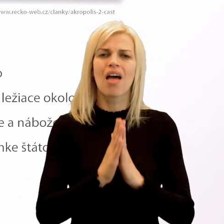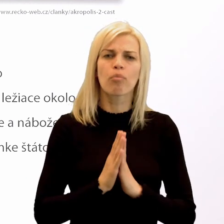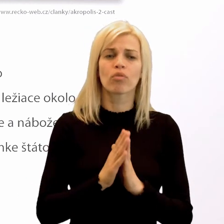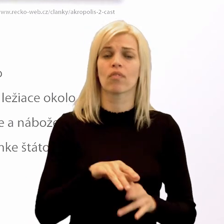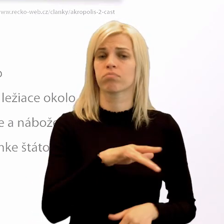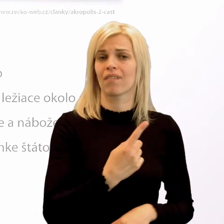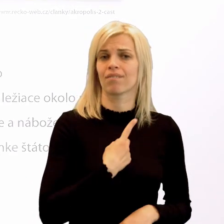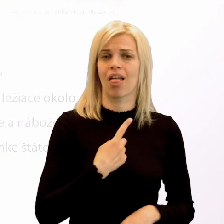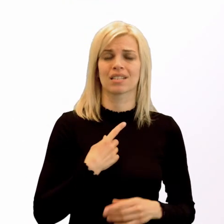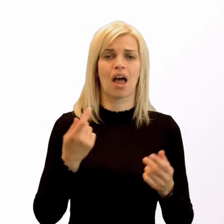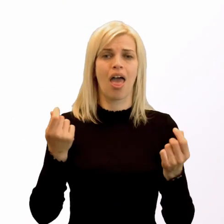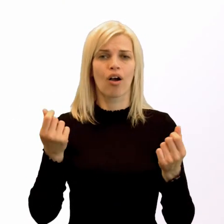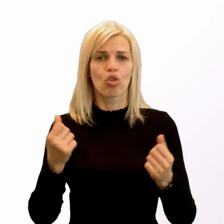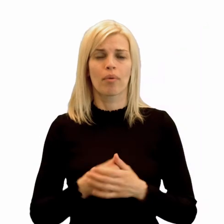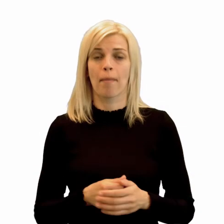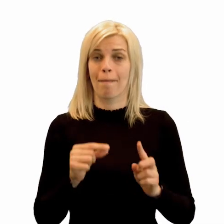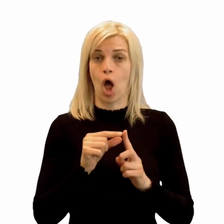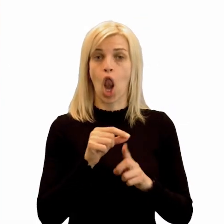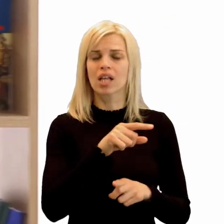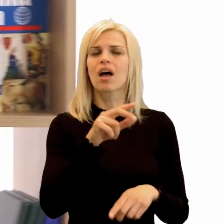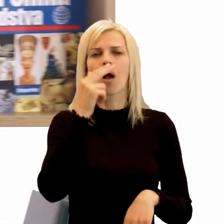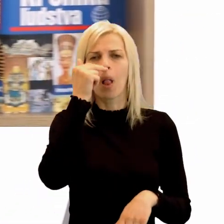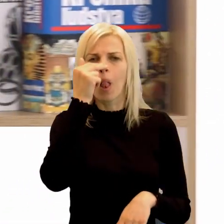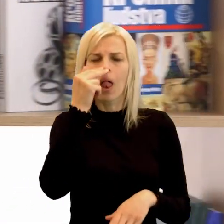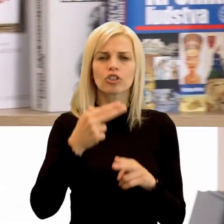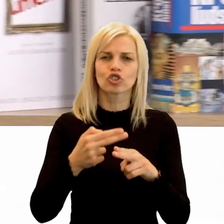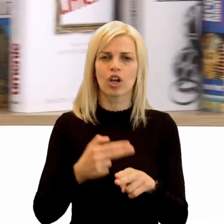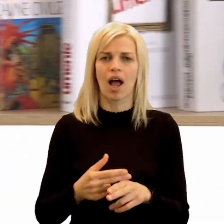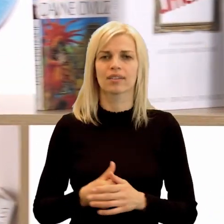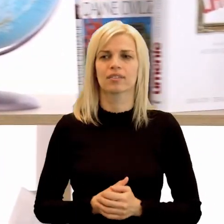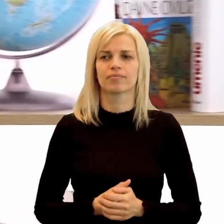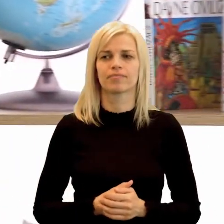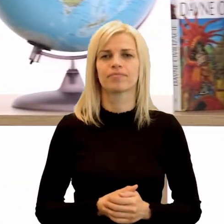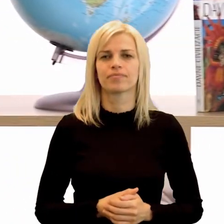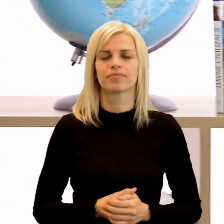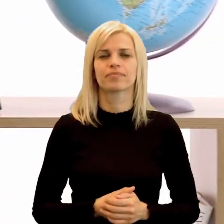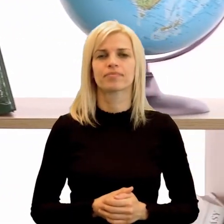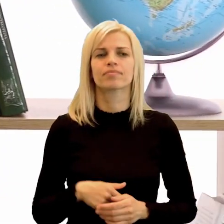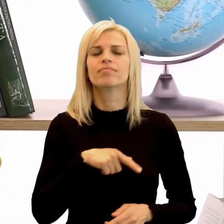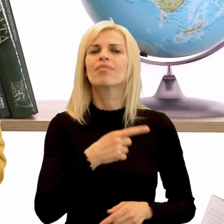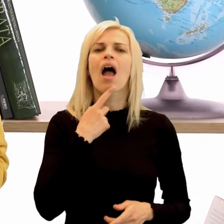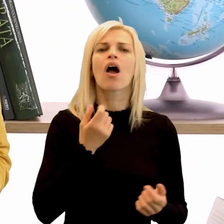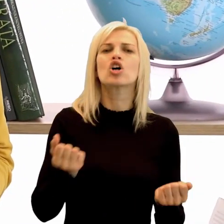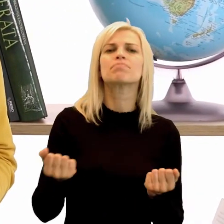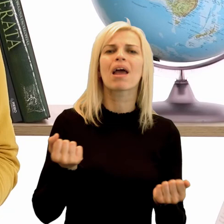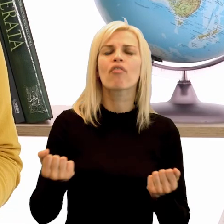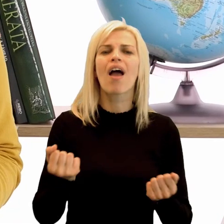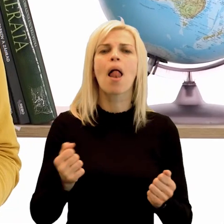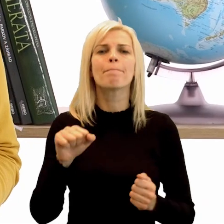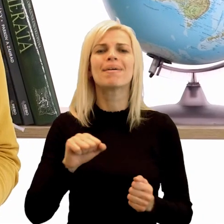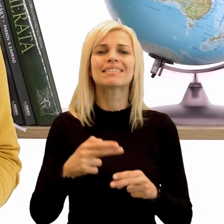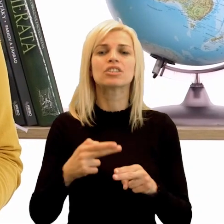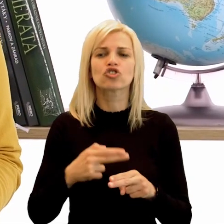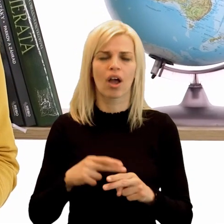Polis bol vlastne maličký štát. O tom, ako sa spravoval meský štát, si povieme na najbližších hodinách.